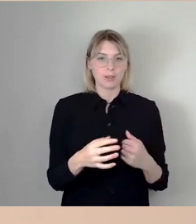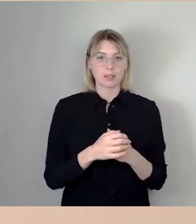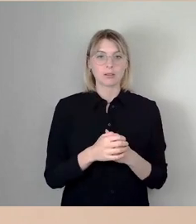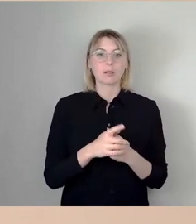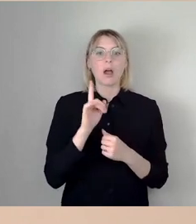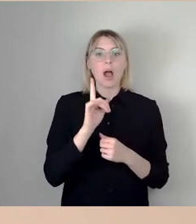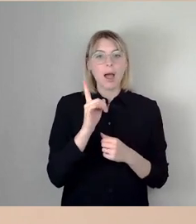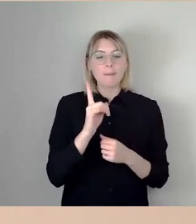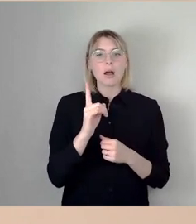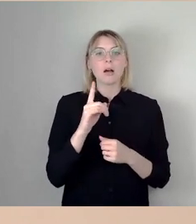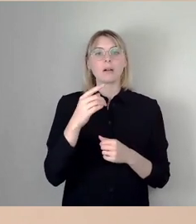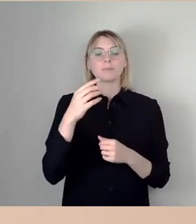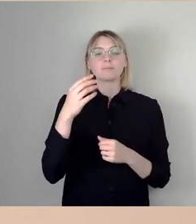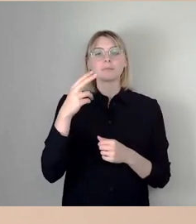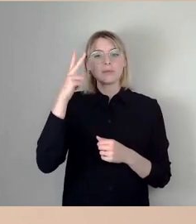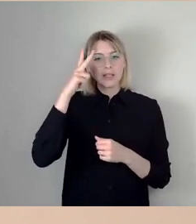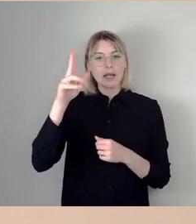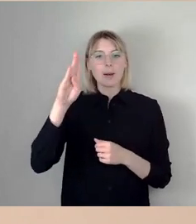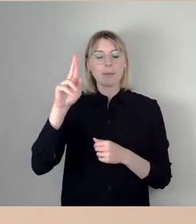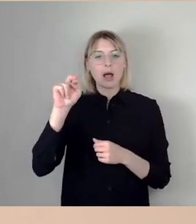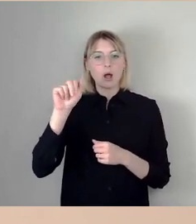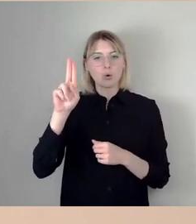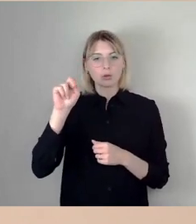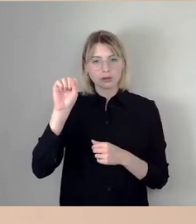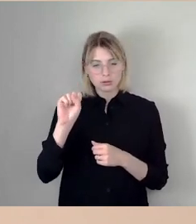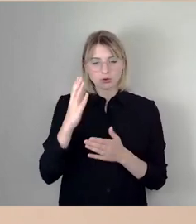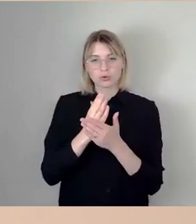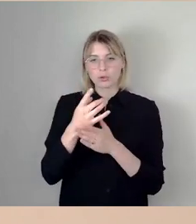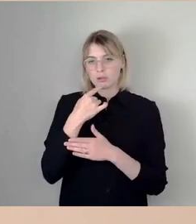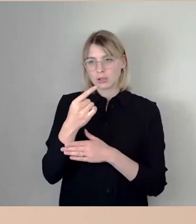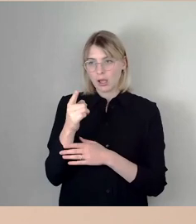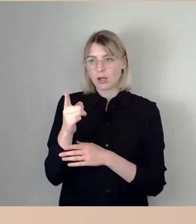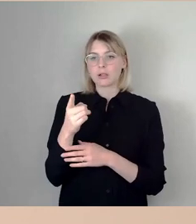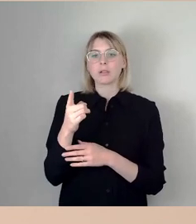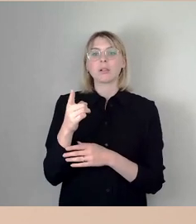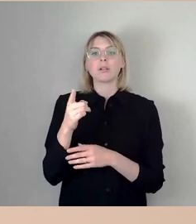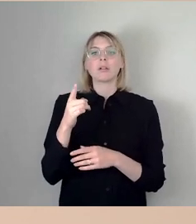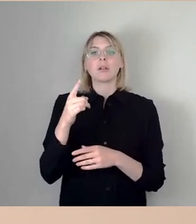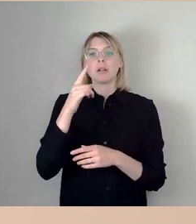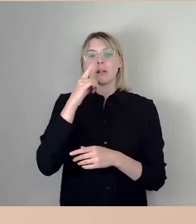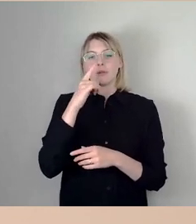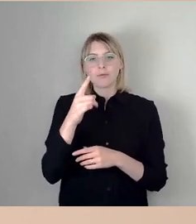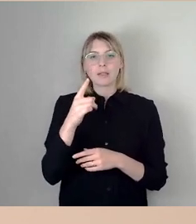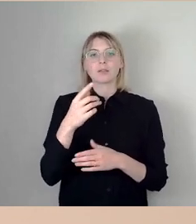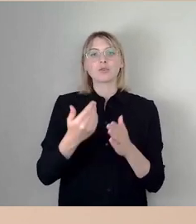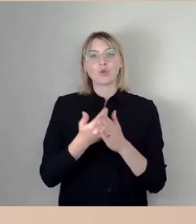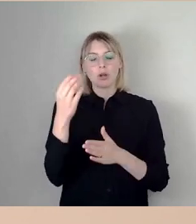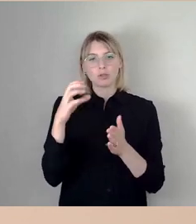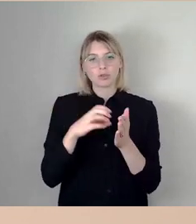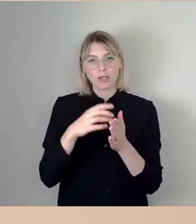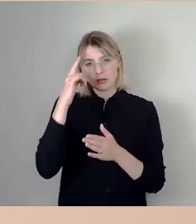was Herr Brauns angesprochen hat, ankündigen, dass wir unmittelbar nach der Konstituierung des neuen Stadtrates interfraktionell